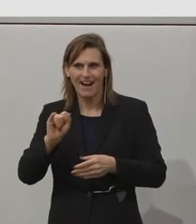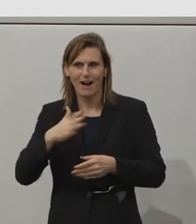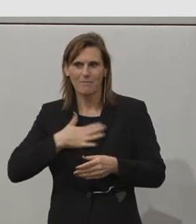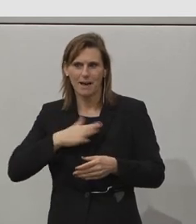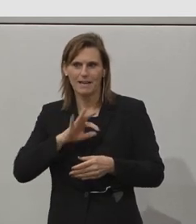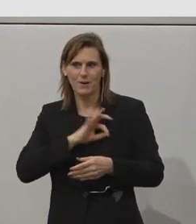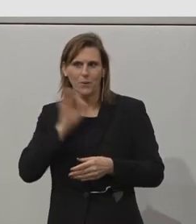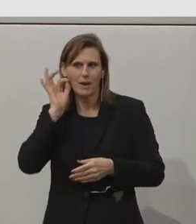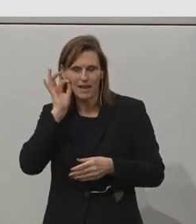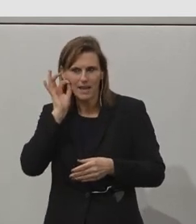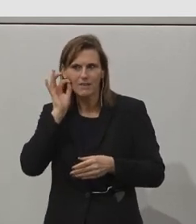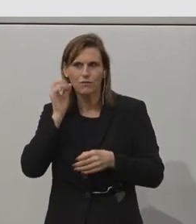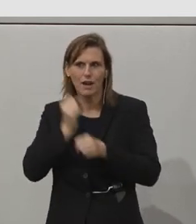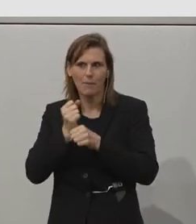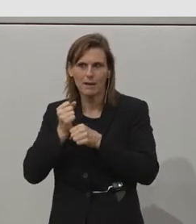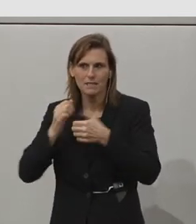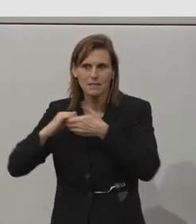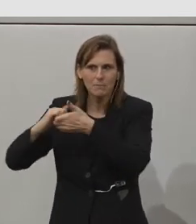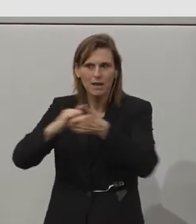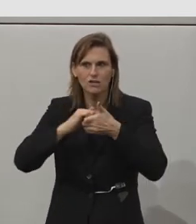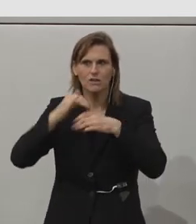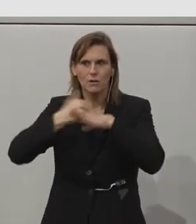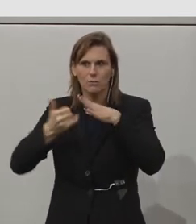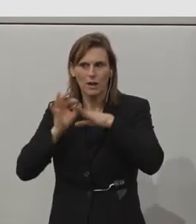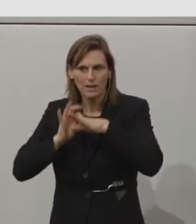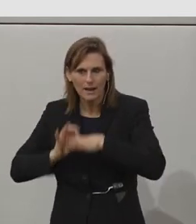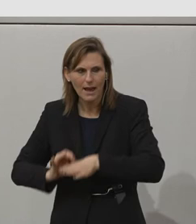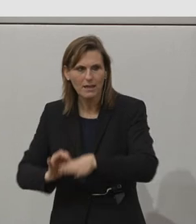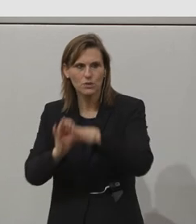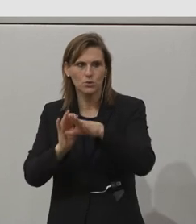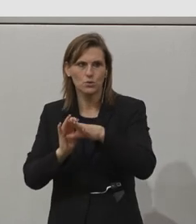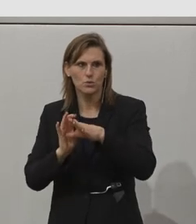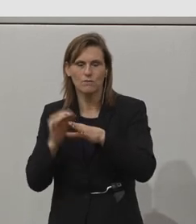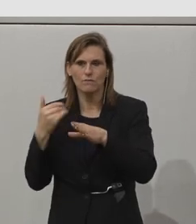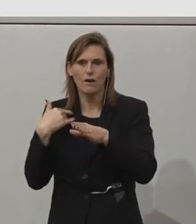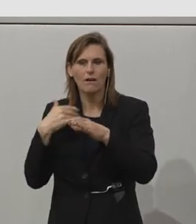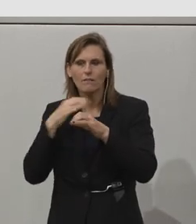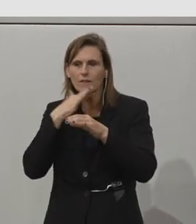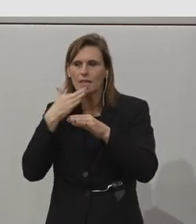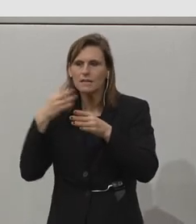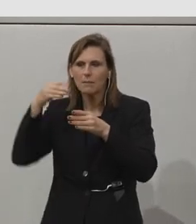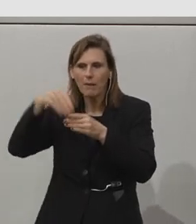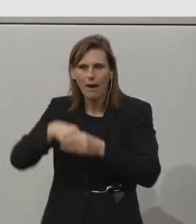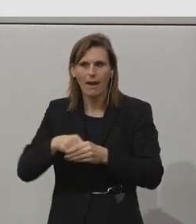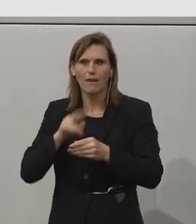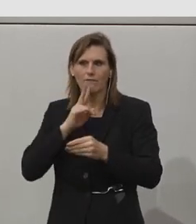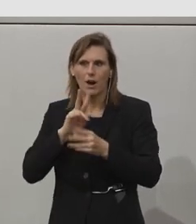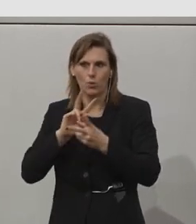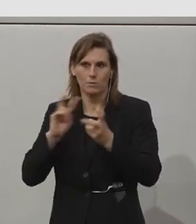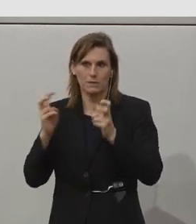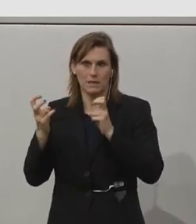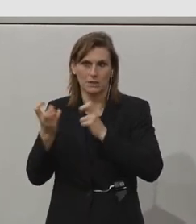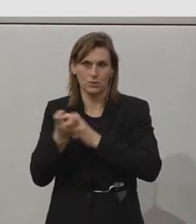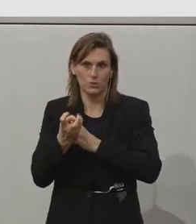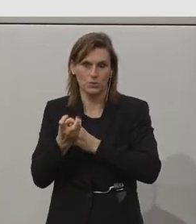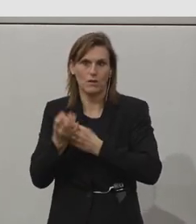Libia Arbeitsgemeinschaft, die Projektleiterin im Projekt, maßgeblich daran beteiligt, alles das Wirklichkeit geworden ist. Vielleicht